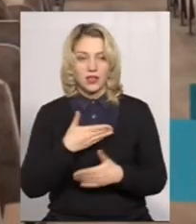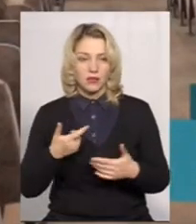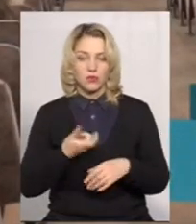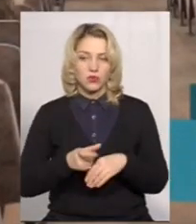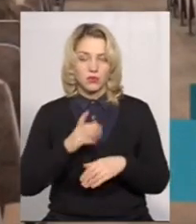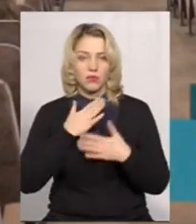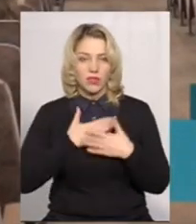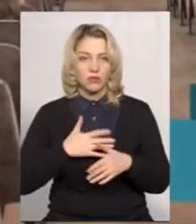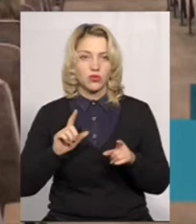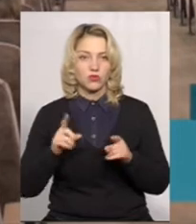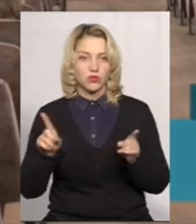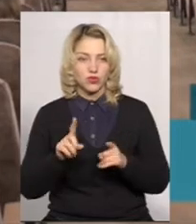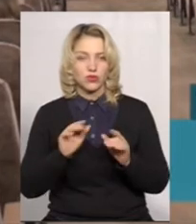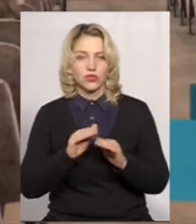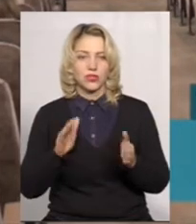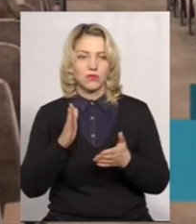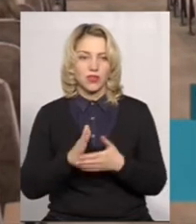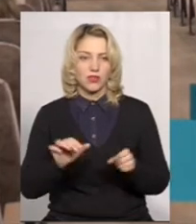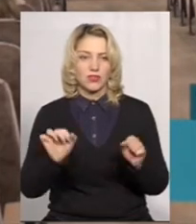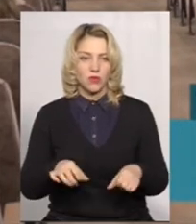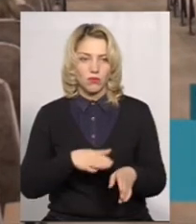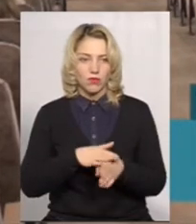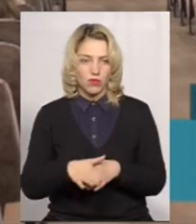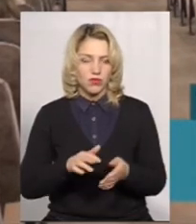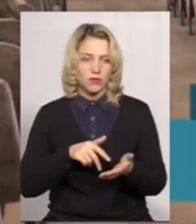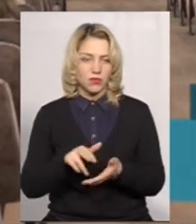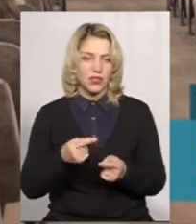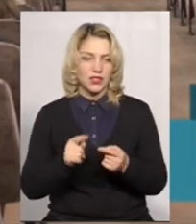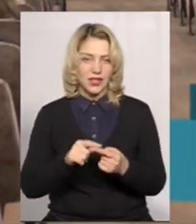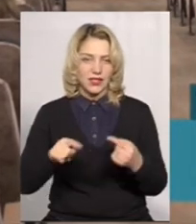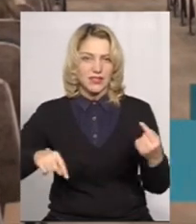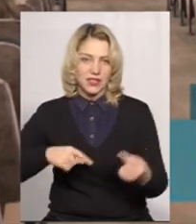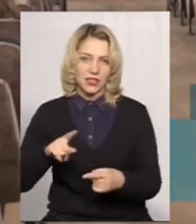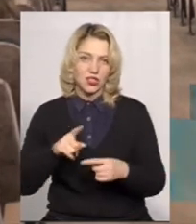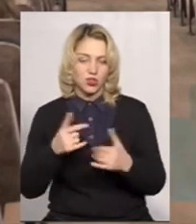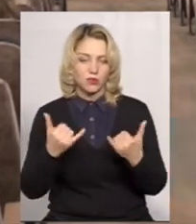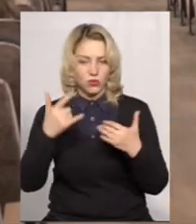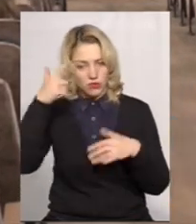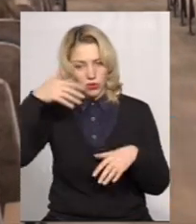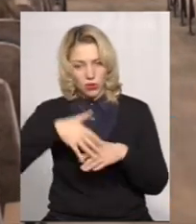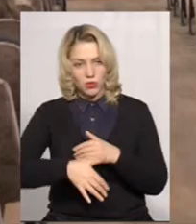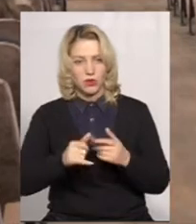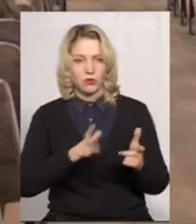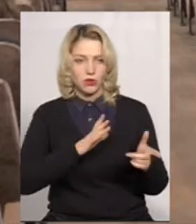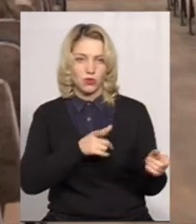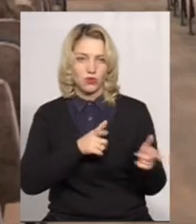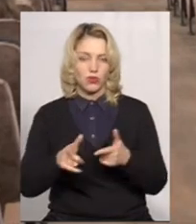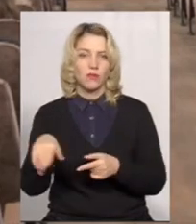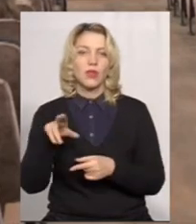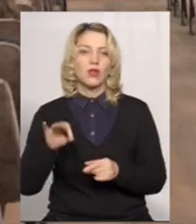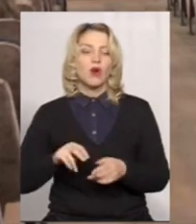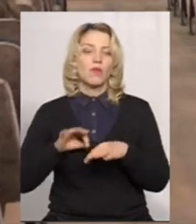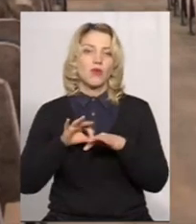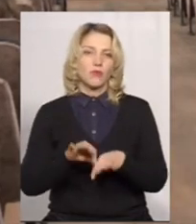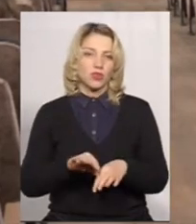приємно, тому що діти мають змогу повністю пройти цей цикл для того, щоб вже усвідомлено і бути готовим до проходження